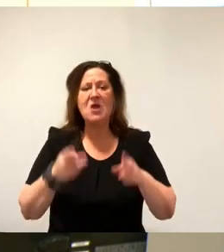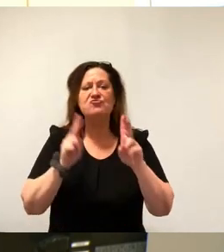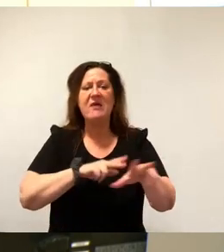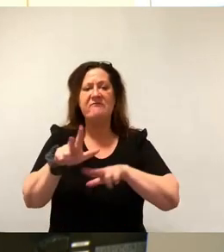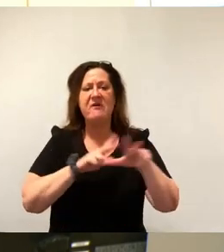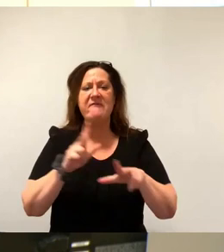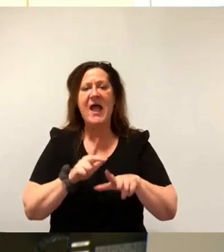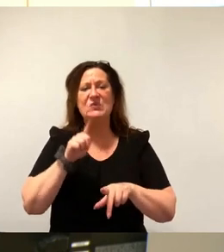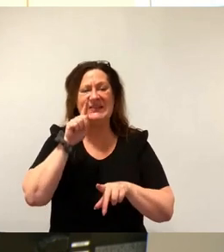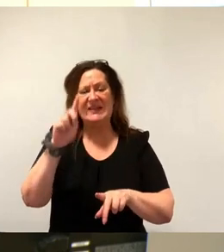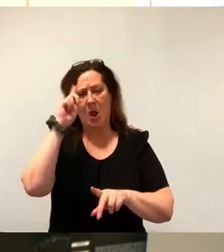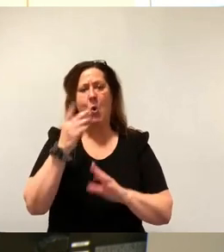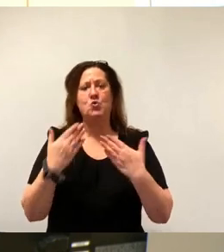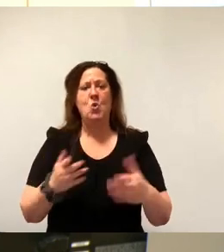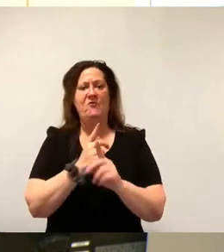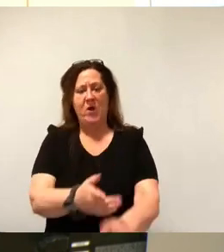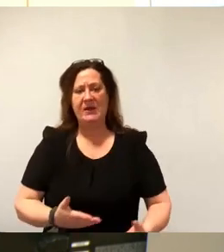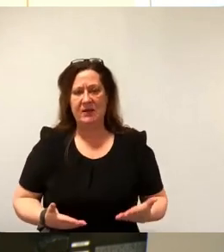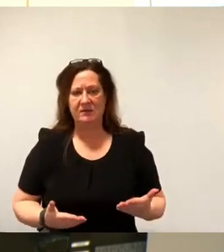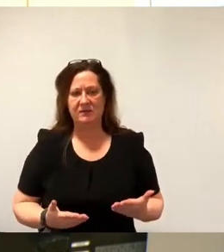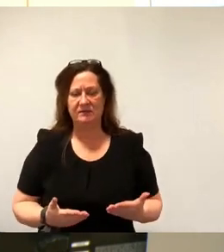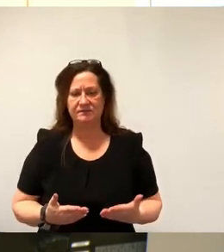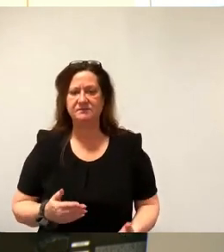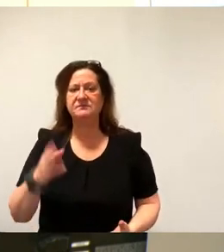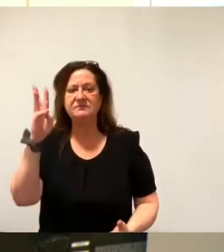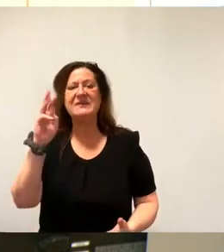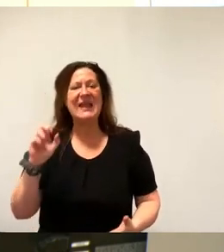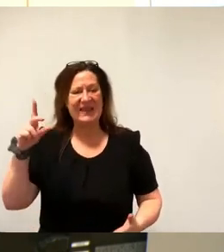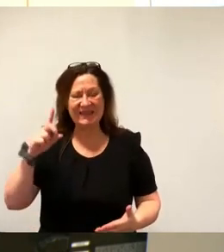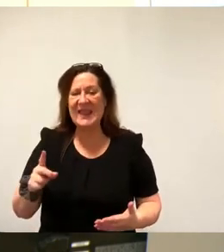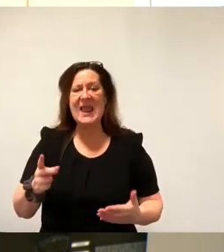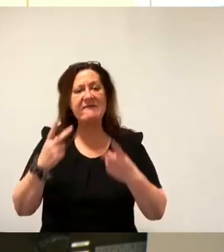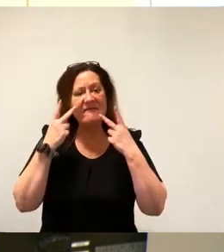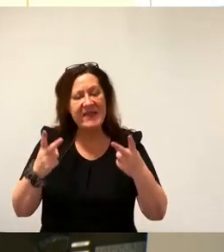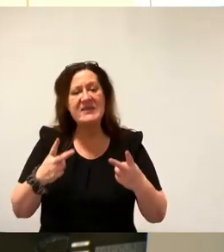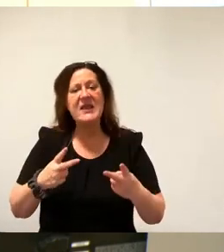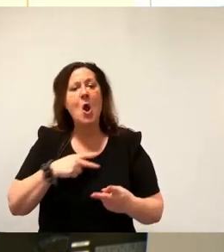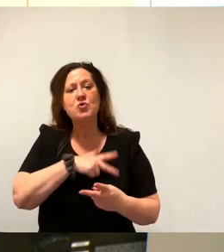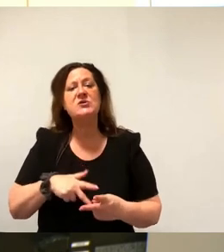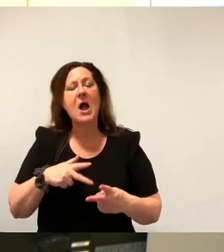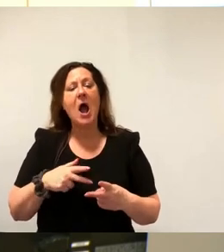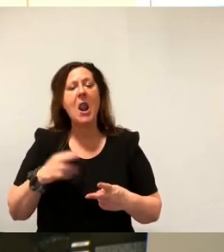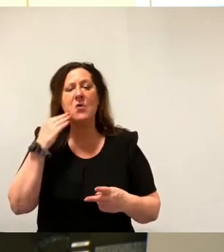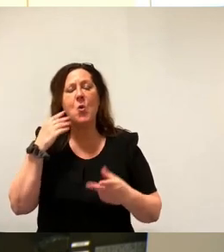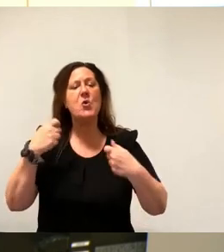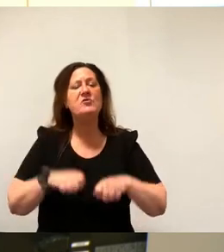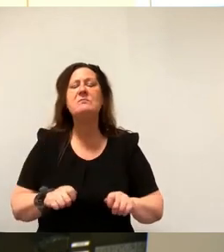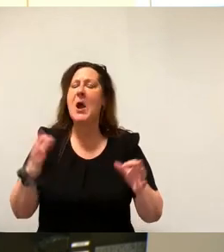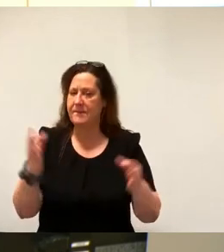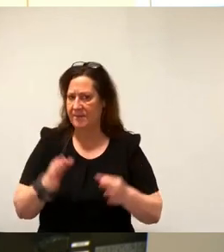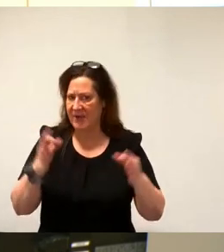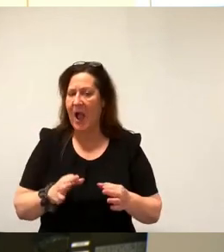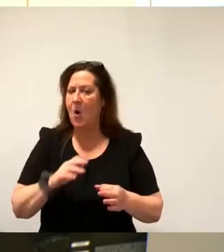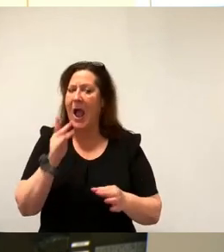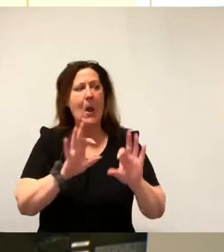Die WED ist ein wichtiger Akteur im sozialen Wohnungsbau in Dresden und sie ist ein Akteur, der besser gestellt ist als die Wettbewerber auf